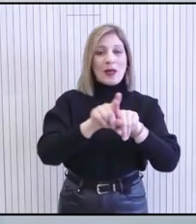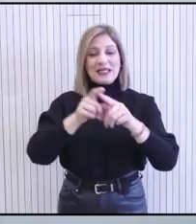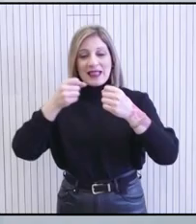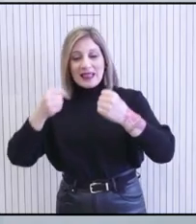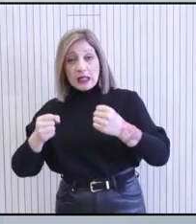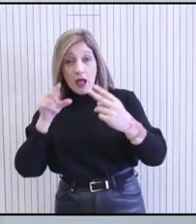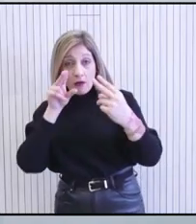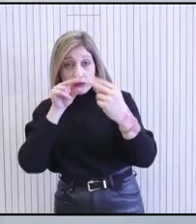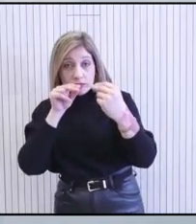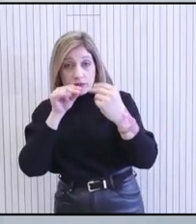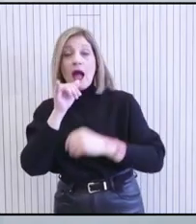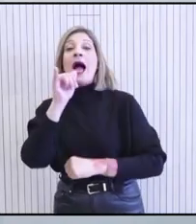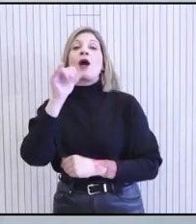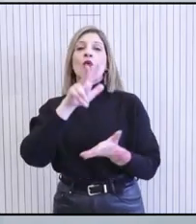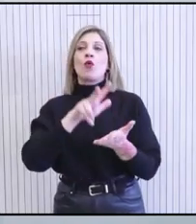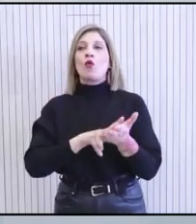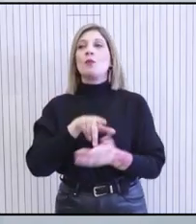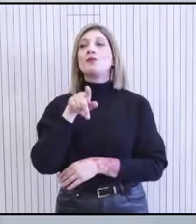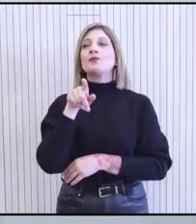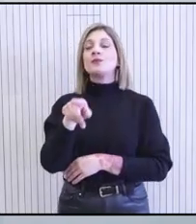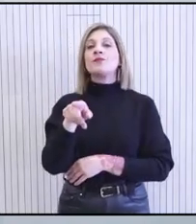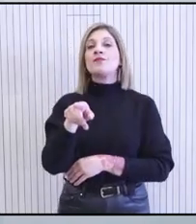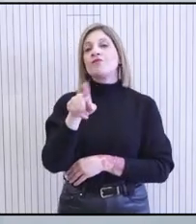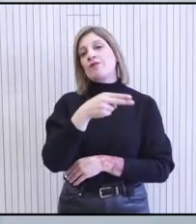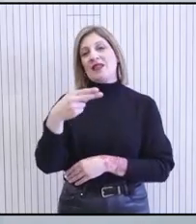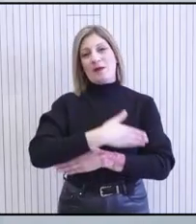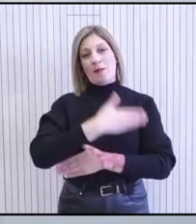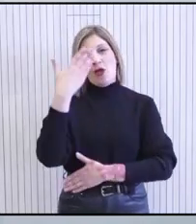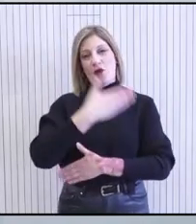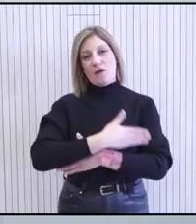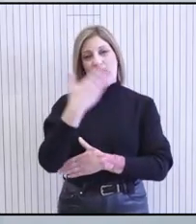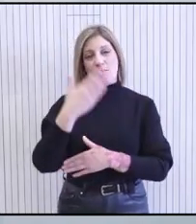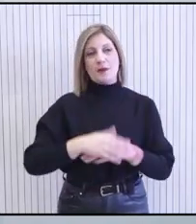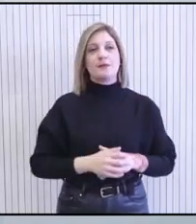Τατάρ για να συζητηθεί, με αποκλειστικό θέμα, την εξέταση διάνοξης νέων σημείων διέλευσης.